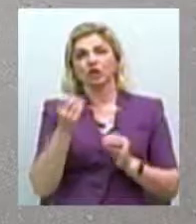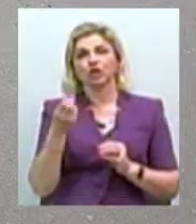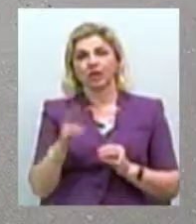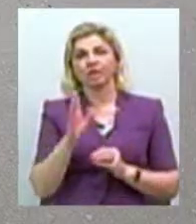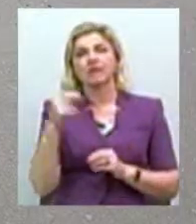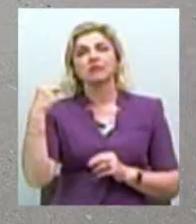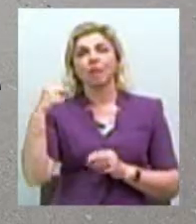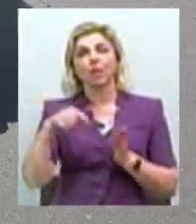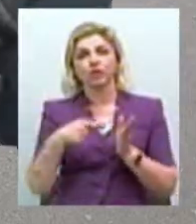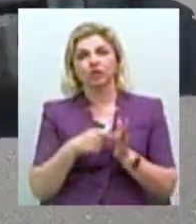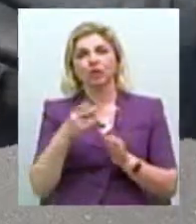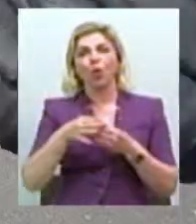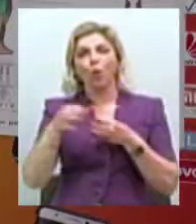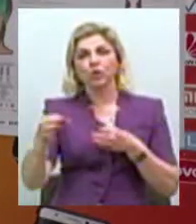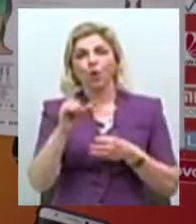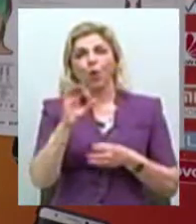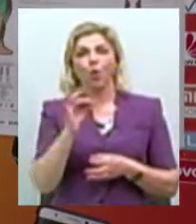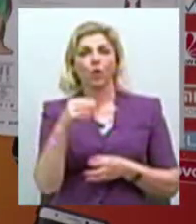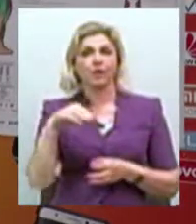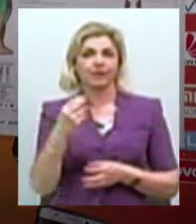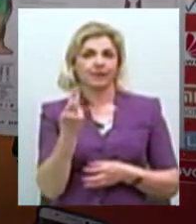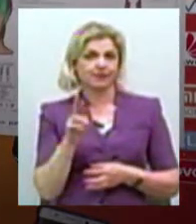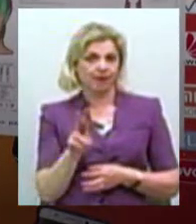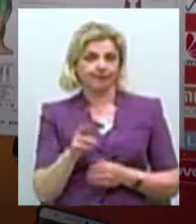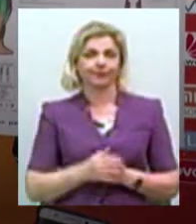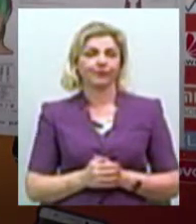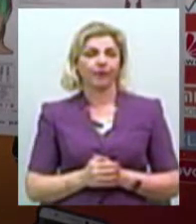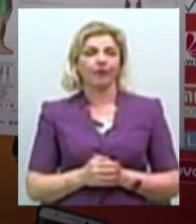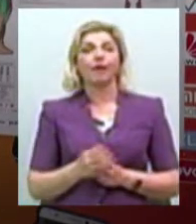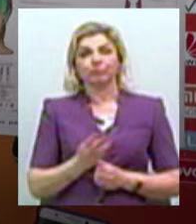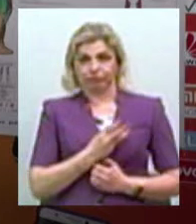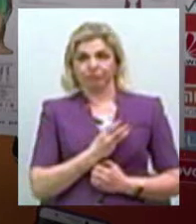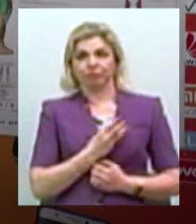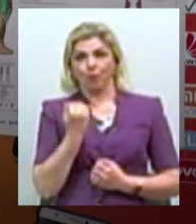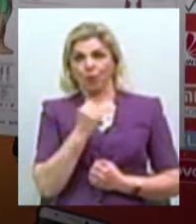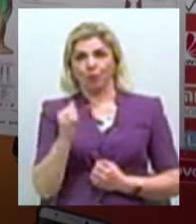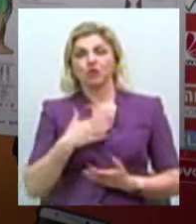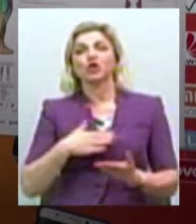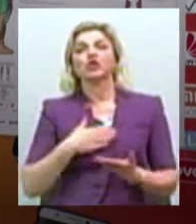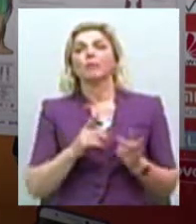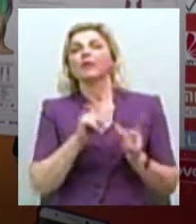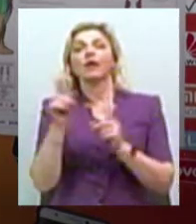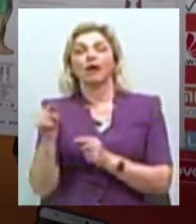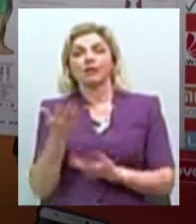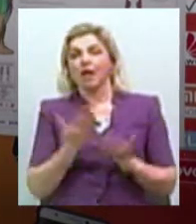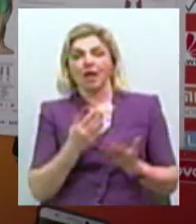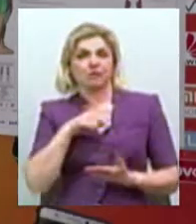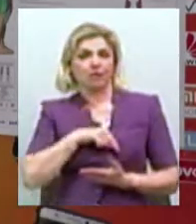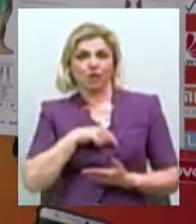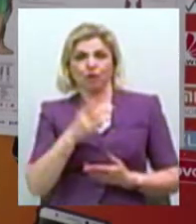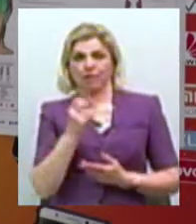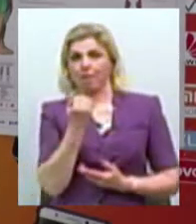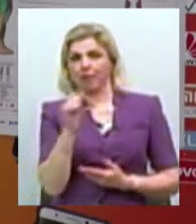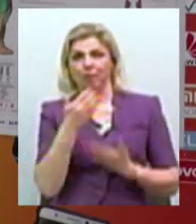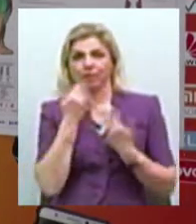у Запоріжжі на острові Хортиця. Звичайно налаштовані на перемогу. Навіщо потім туди їхати, якщо ми не налаштовані на перемогу?